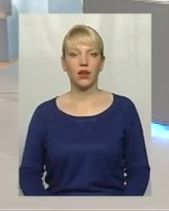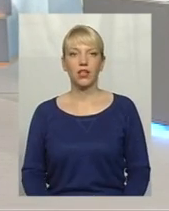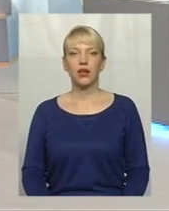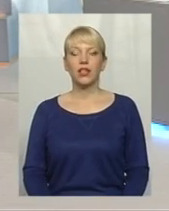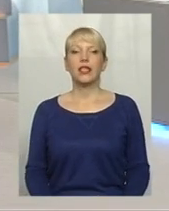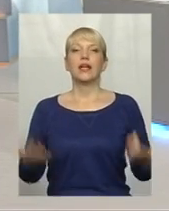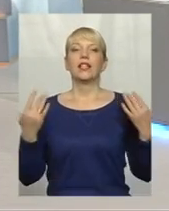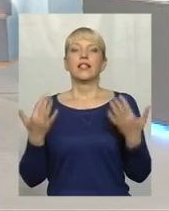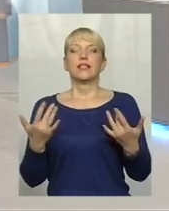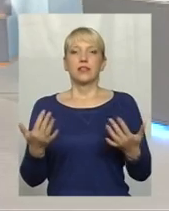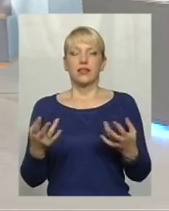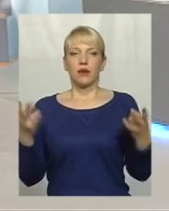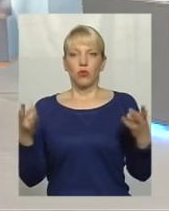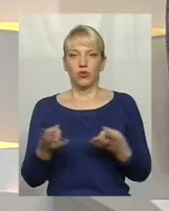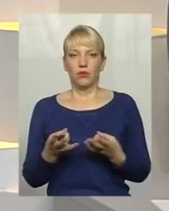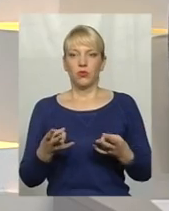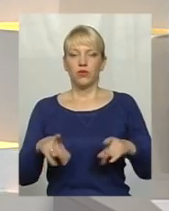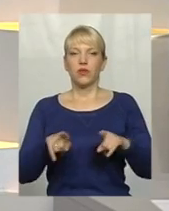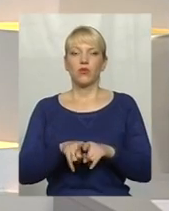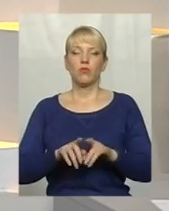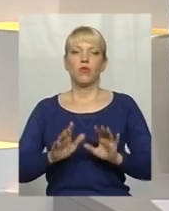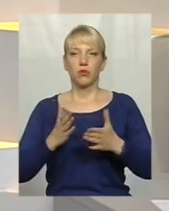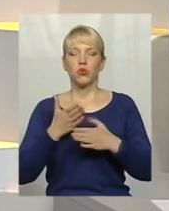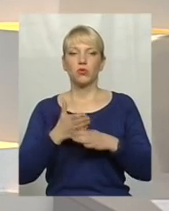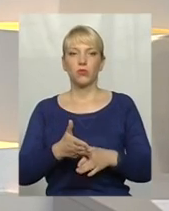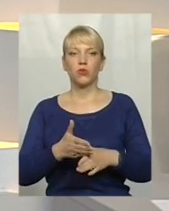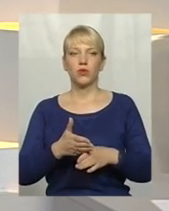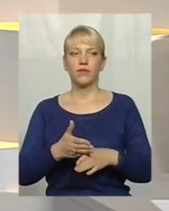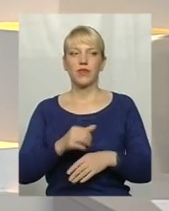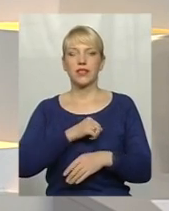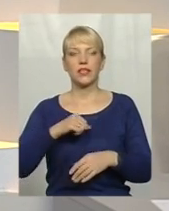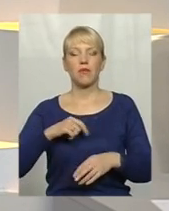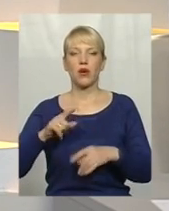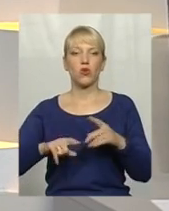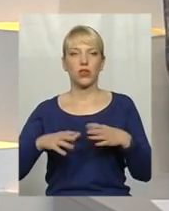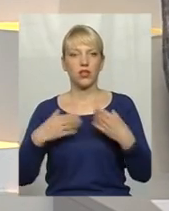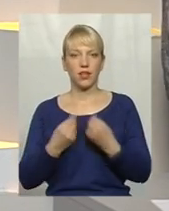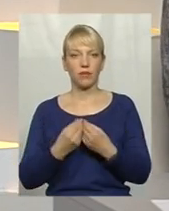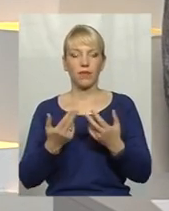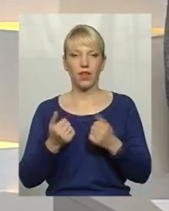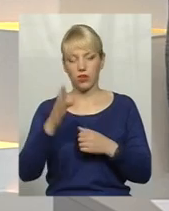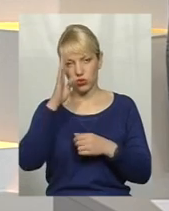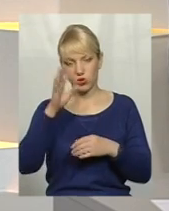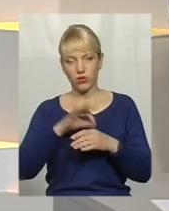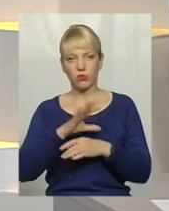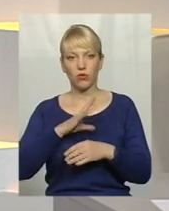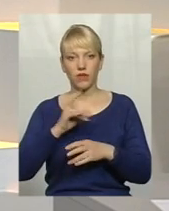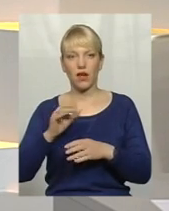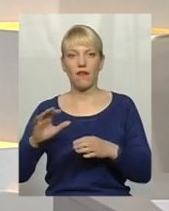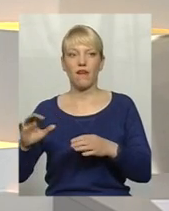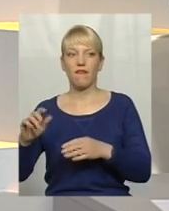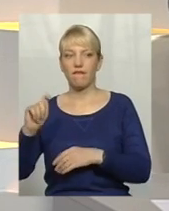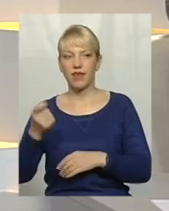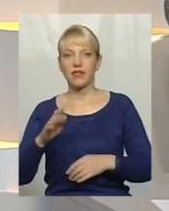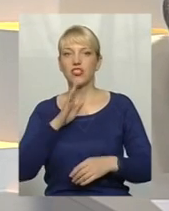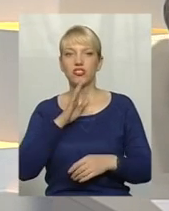Наскільки потребує в такому випадку допомоги сама родина? Так, чоловік був на війні, жінка була тут.